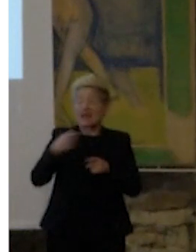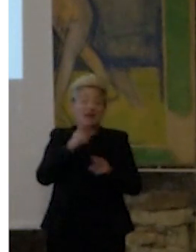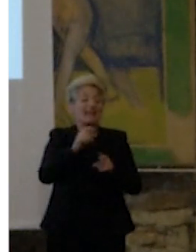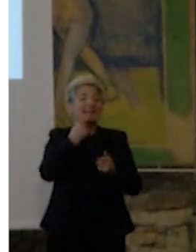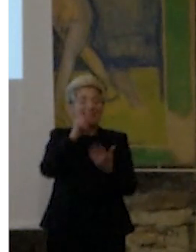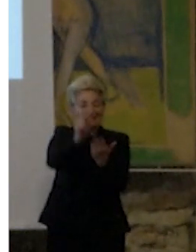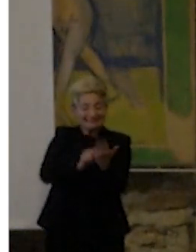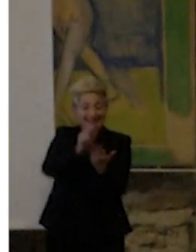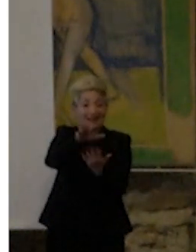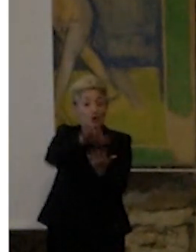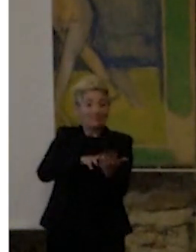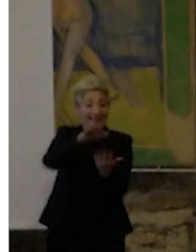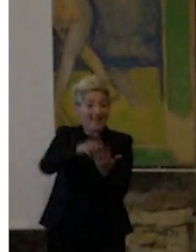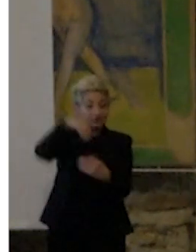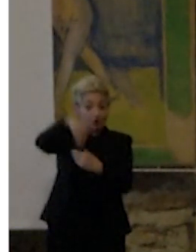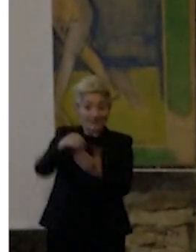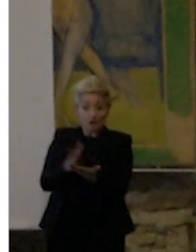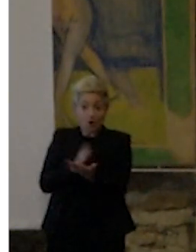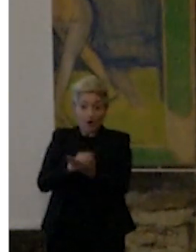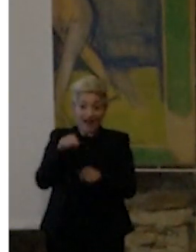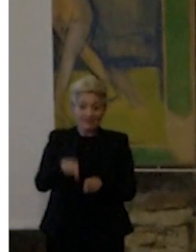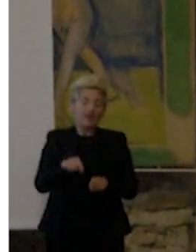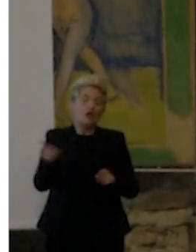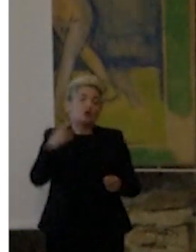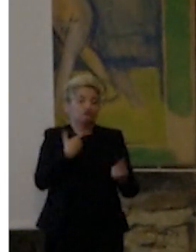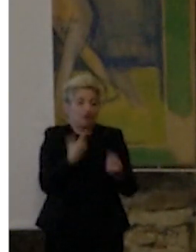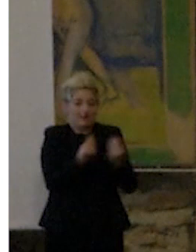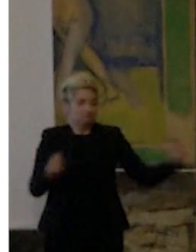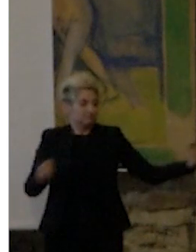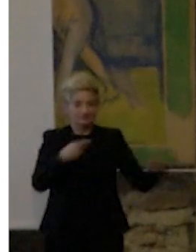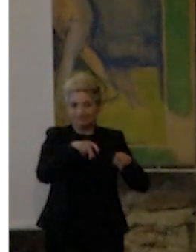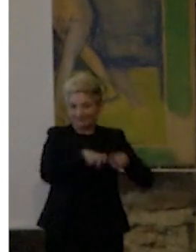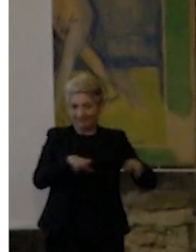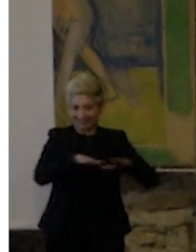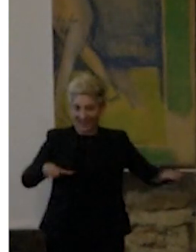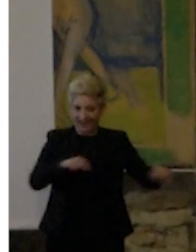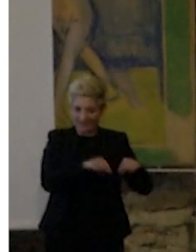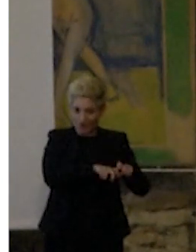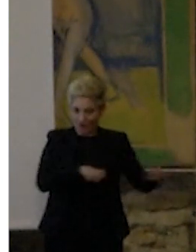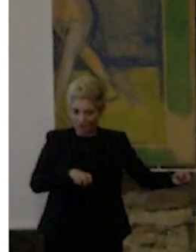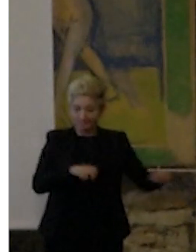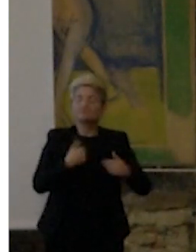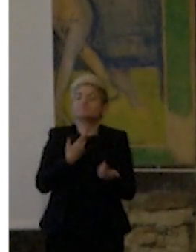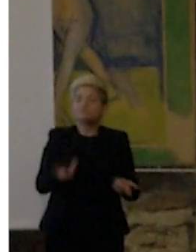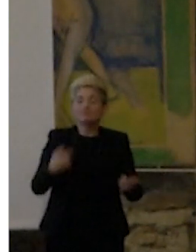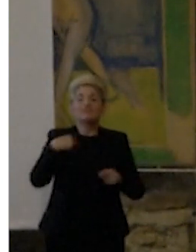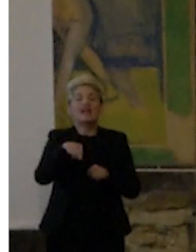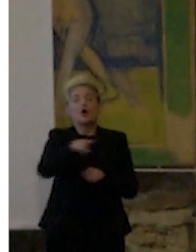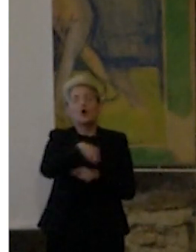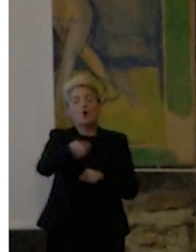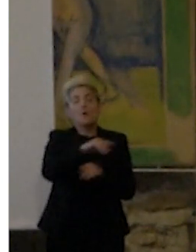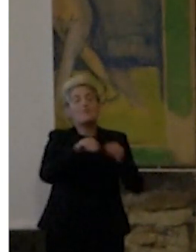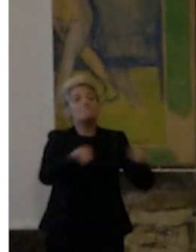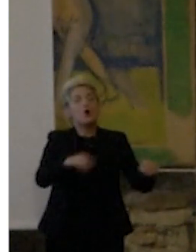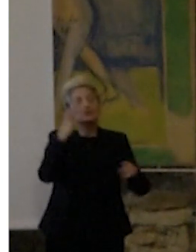La cosa che mi interessa appunto è far capire come questo sia un oggetto che deve registrare i vostri commenti